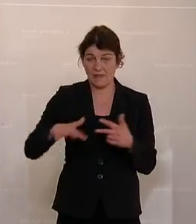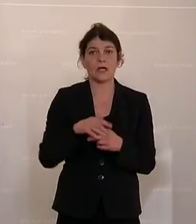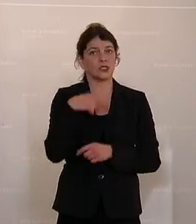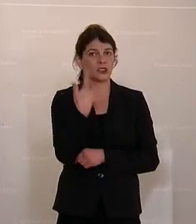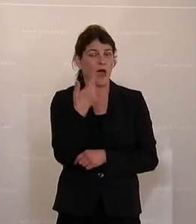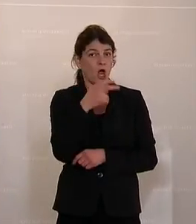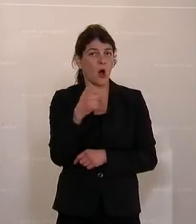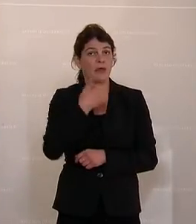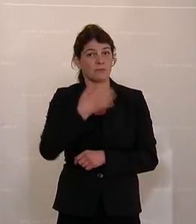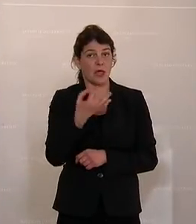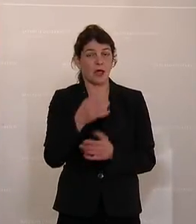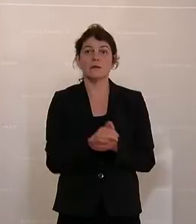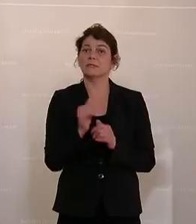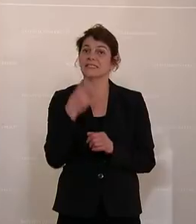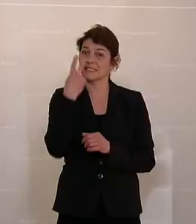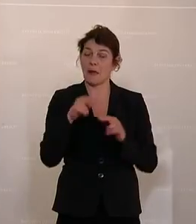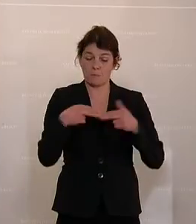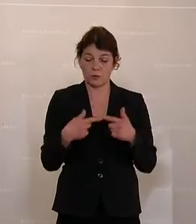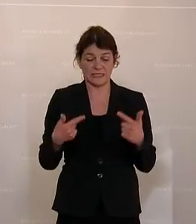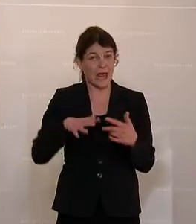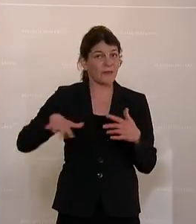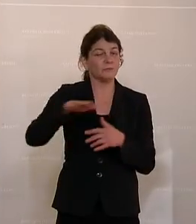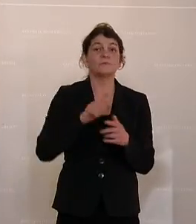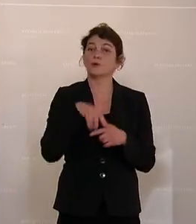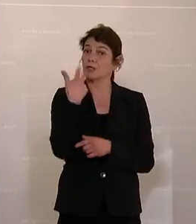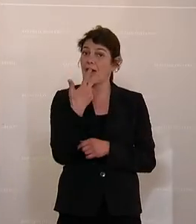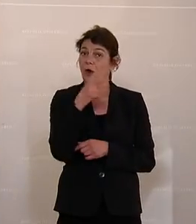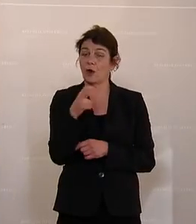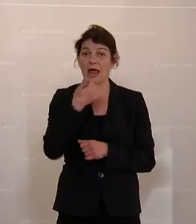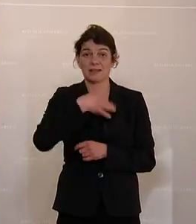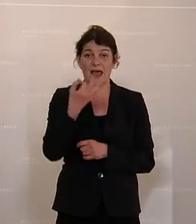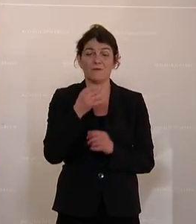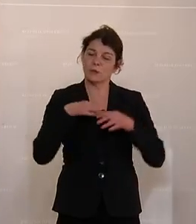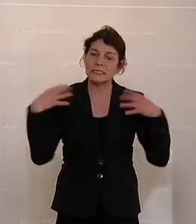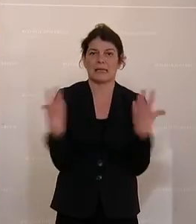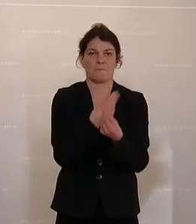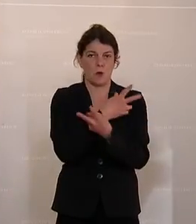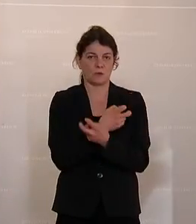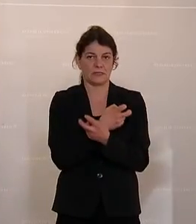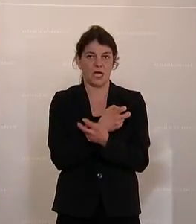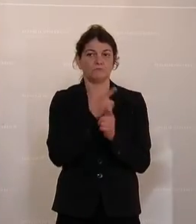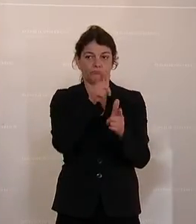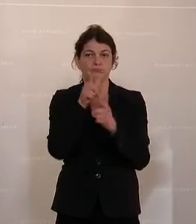Euro pro Tag in zwei Bundesländern und drei Euro pro Tag für ganz Österreich.